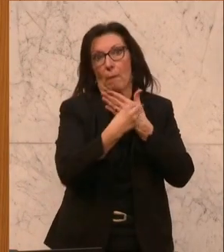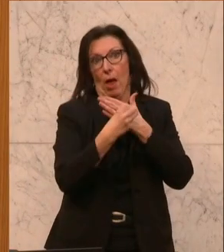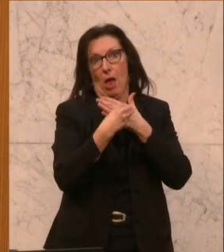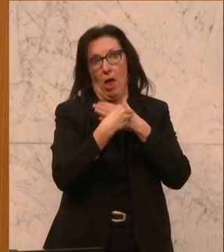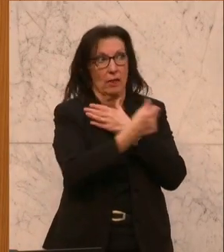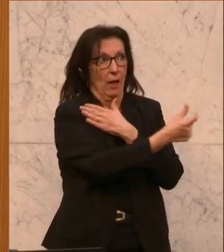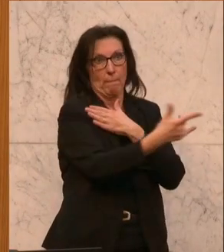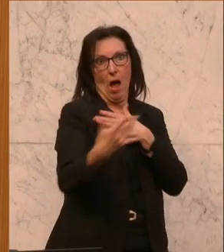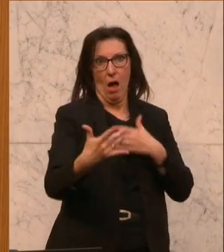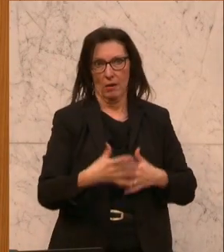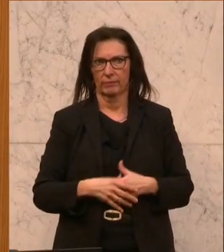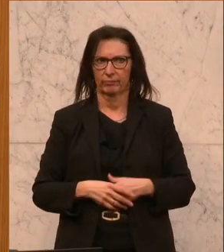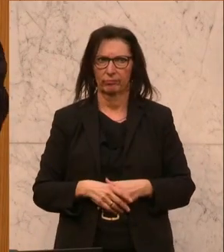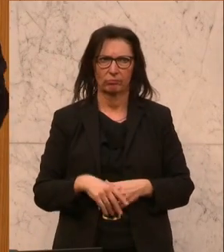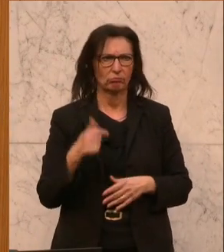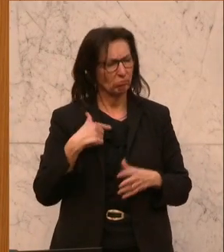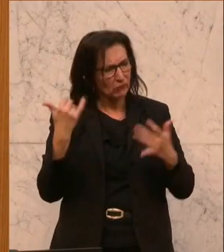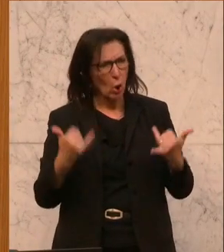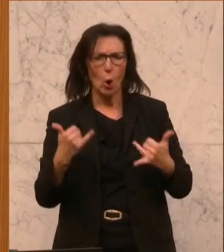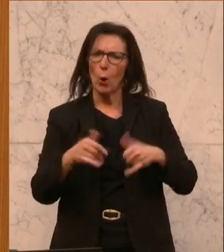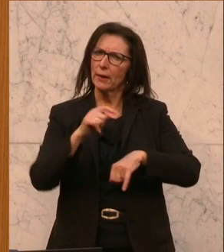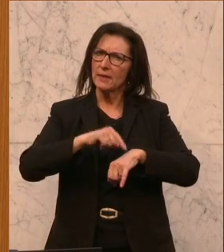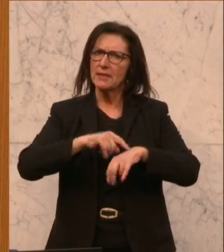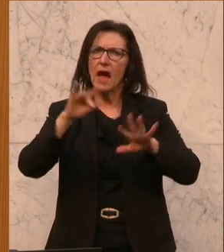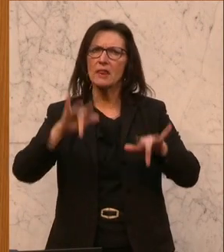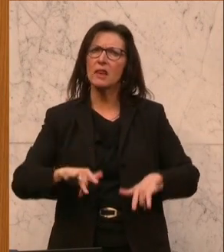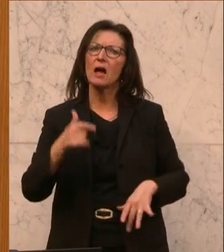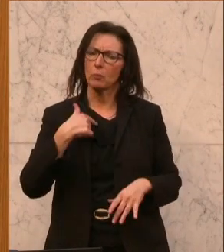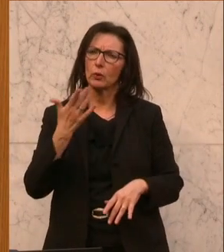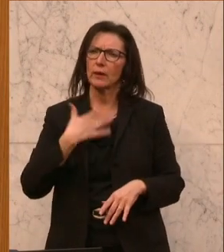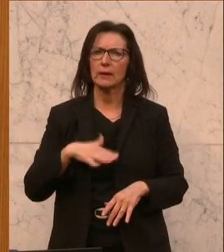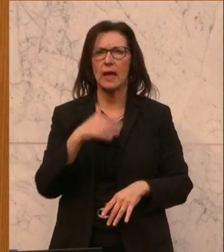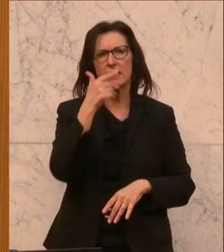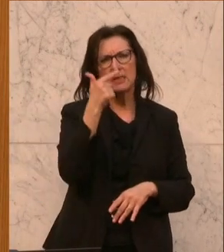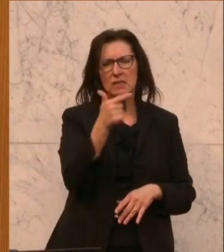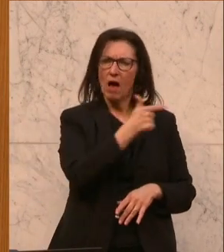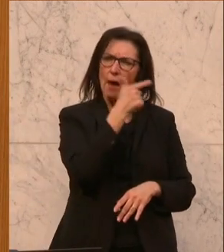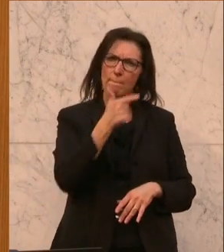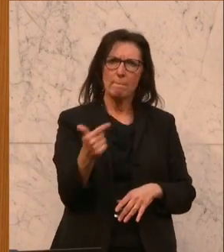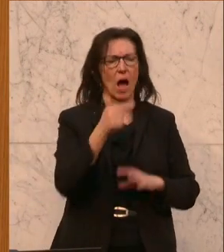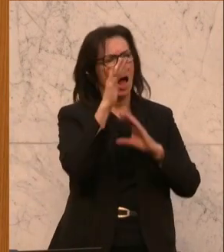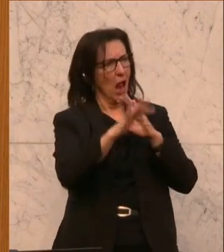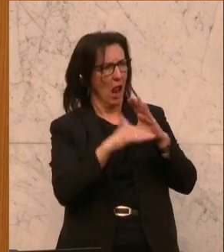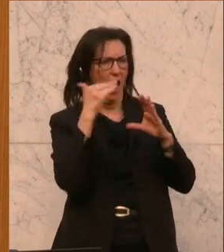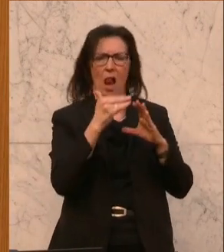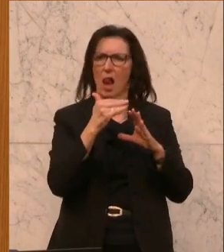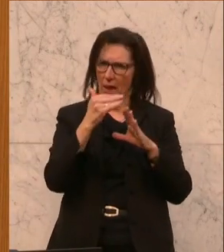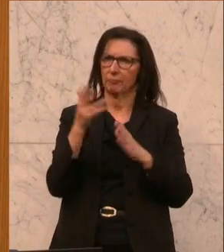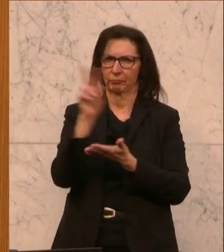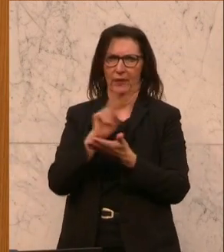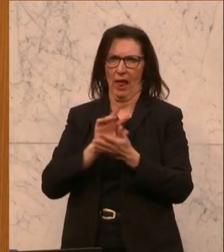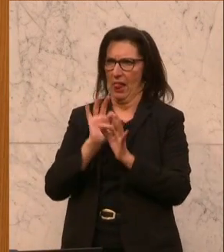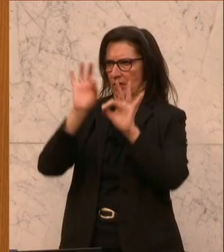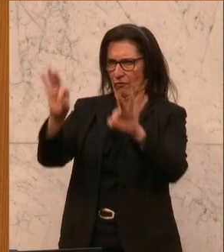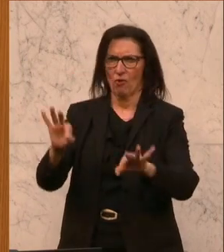ich möchte, einfach weil ich heute auch die Zeit dafür habe, zwei Nachrichten mit Ihnen teilen. Weil das ja vielleicht ein Versuch ist, dass Kollegen wie